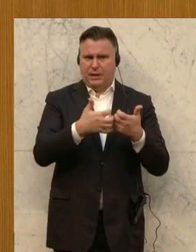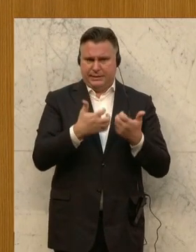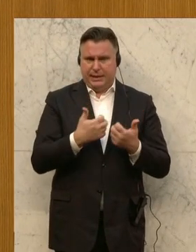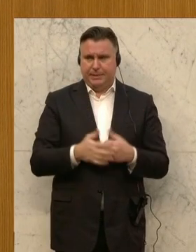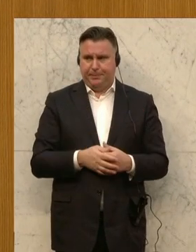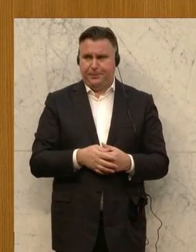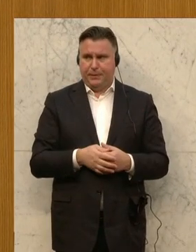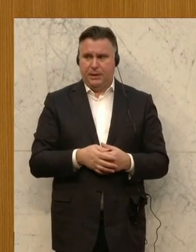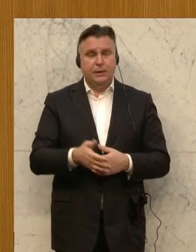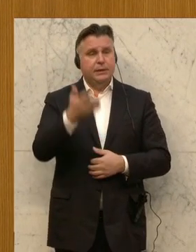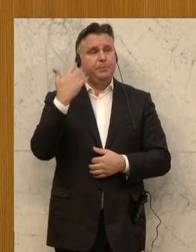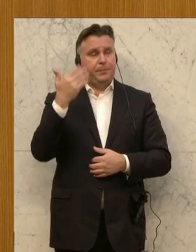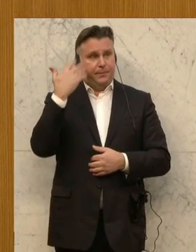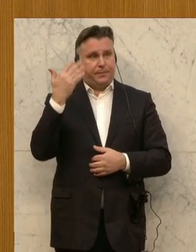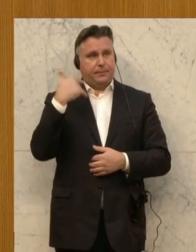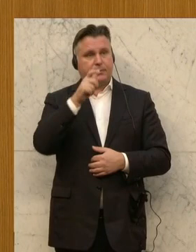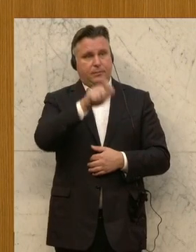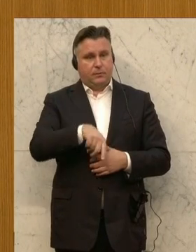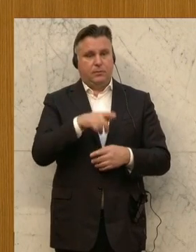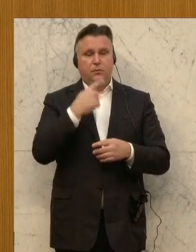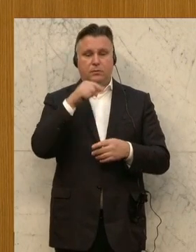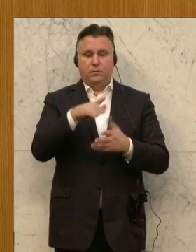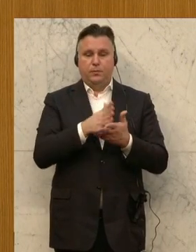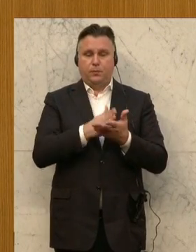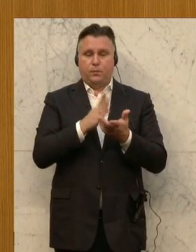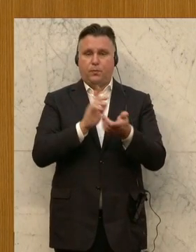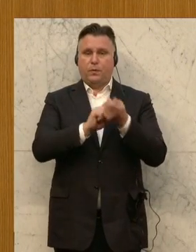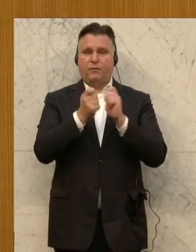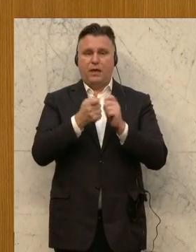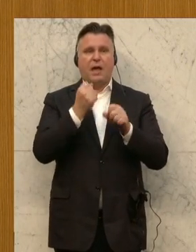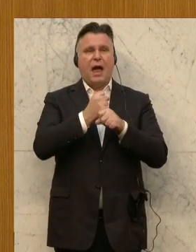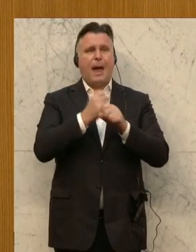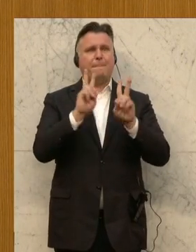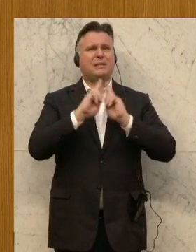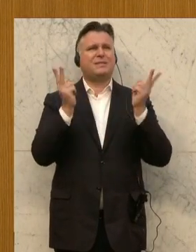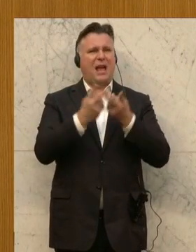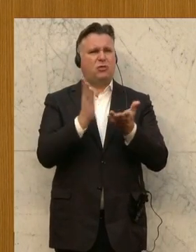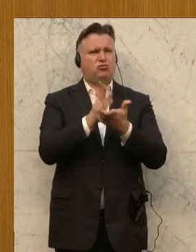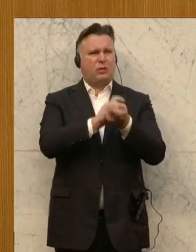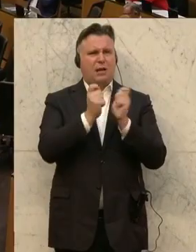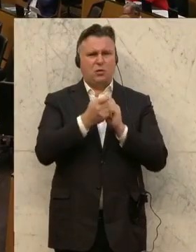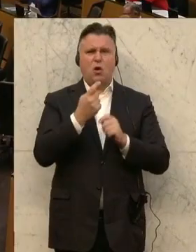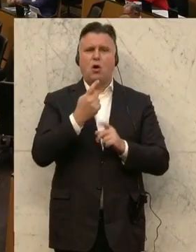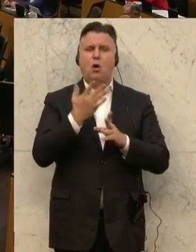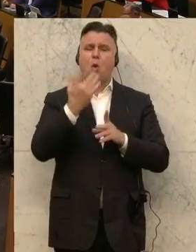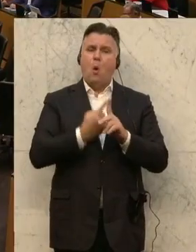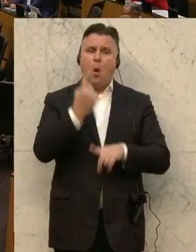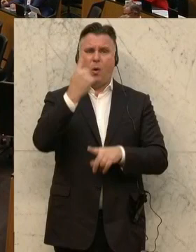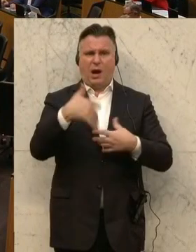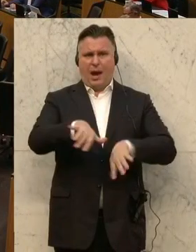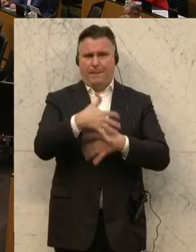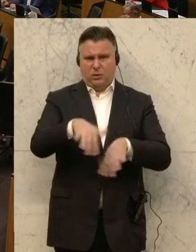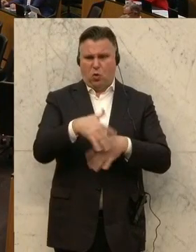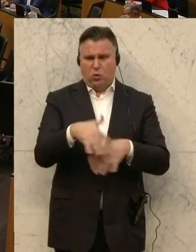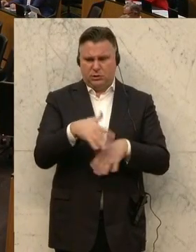Auslöser war damals die Veränderung der Arbeitswelt und die Angst vor hoher Arbeitslosigkeit durch die